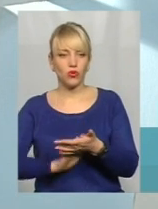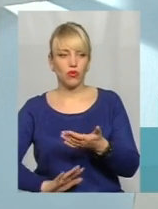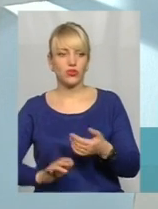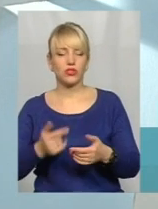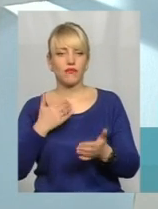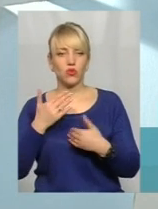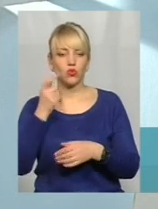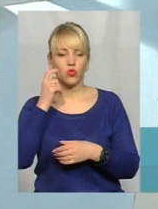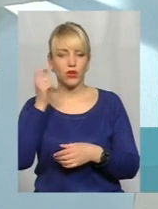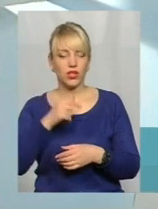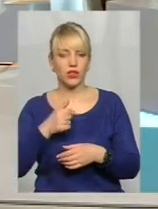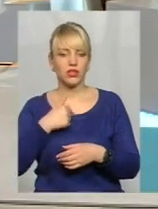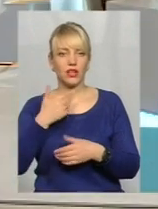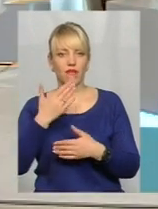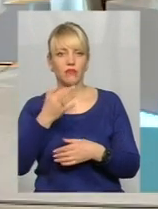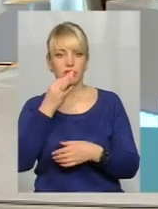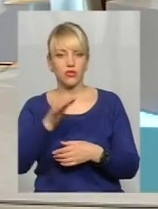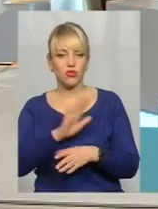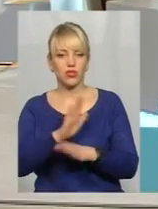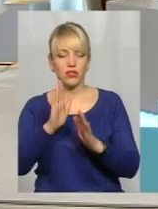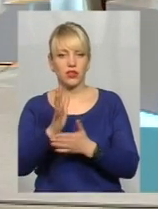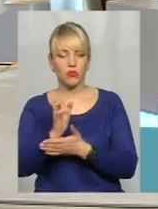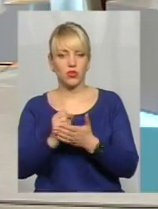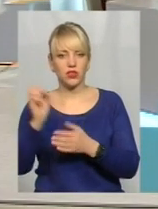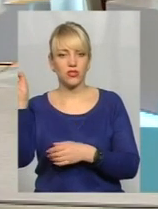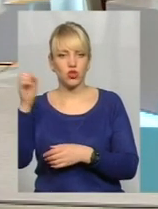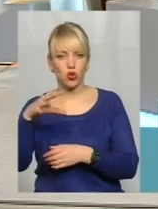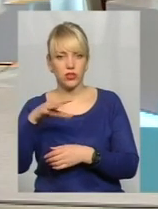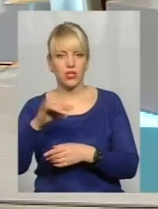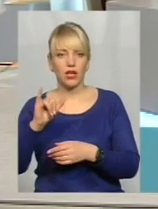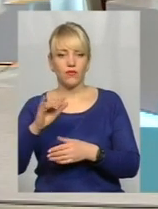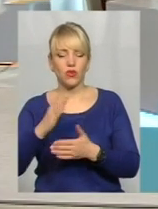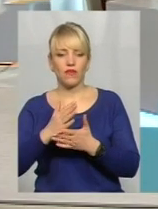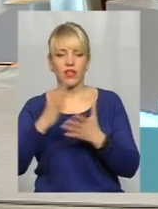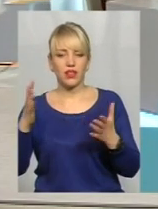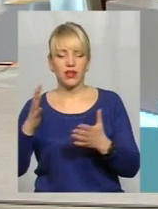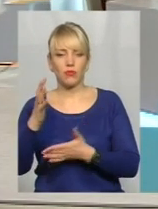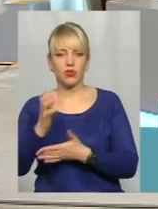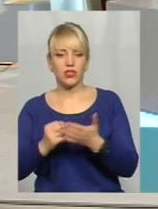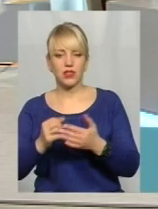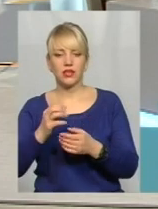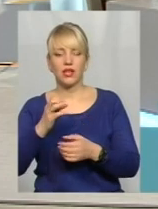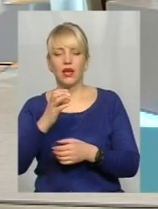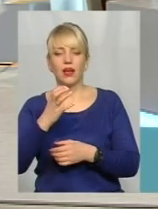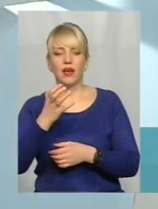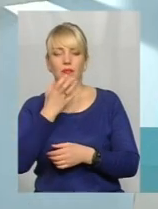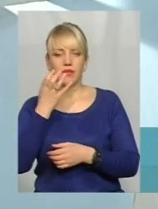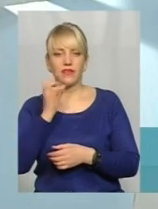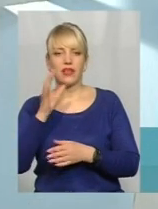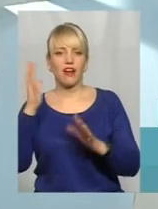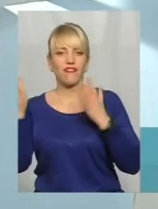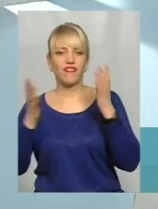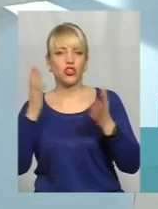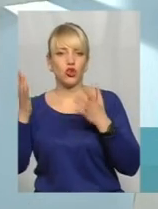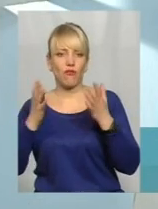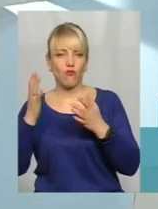України, я скажу, що не тільки є потенціал там сонця, але й великий потенціал півдня України, як вітрового парку, тобто є проєкти дуже